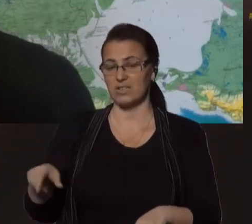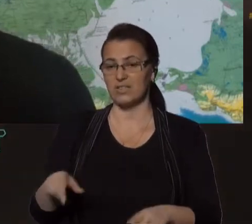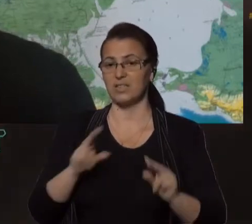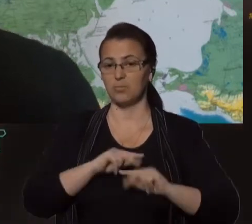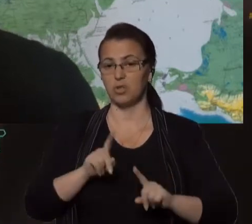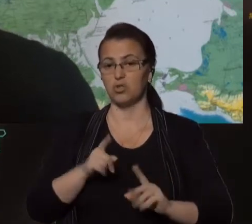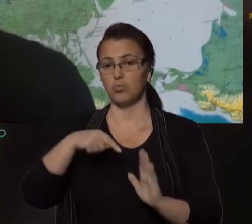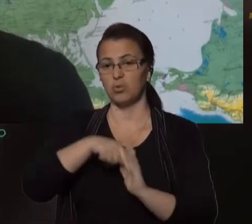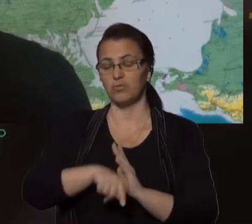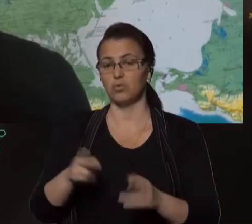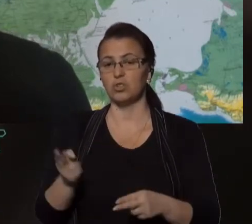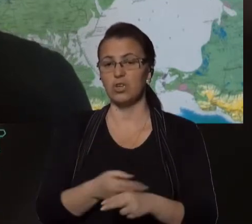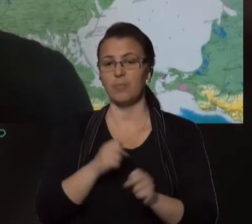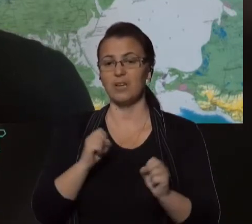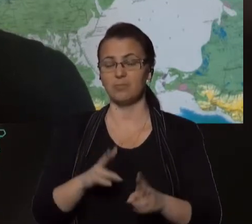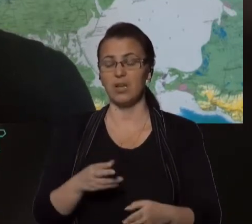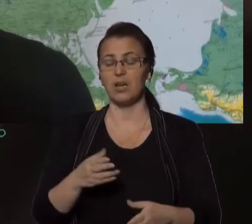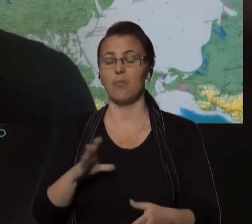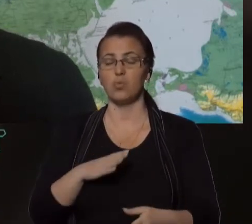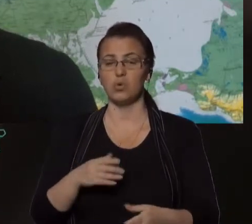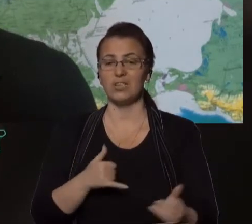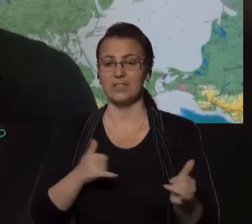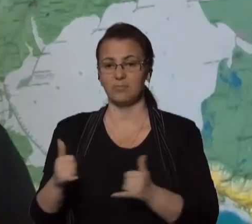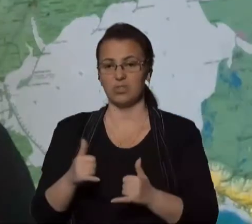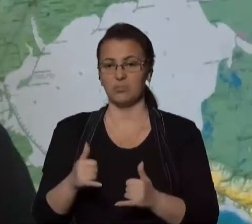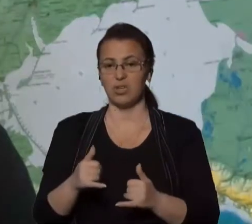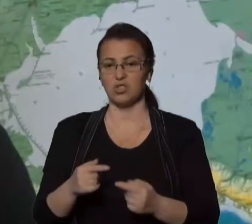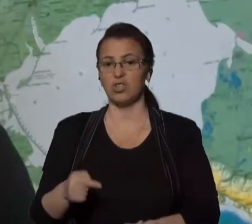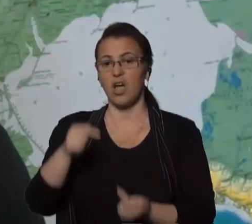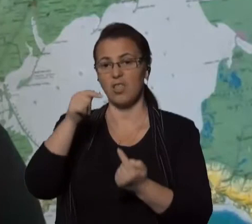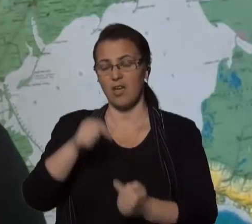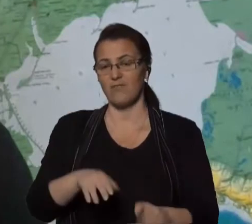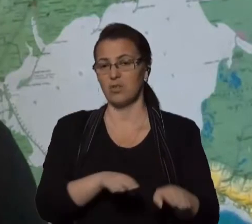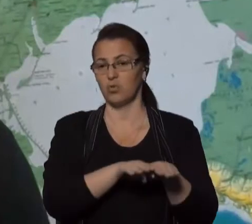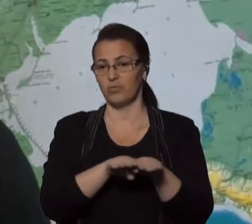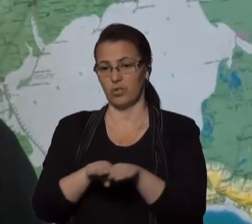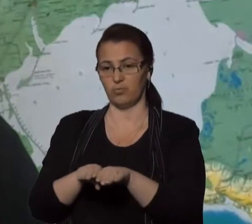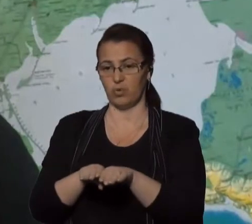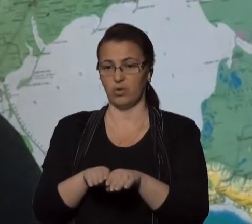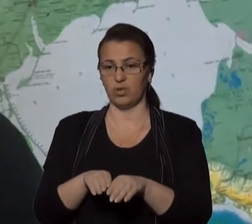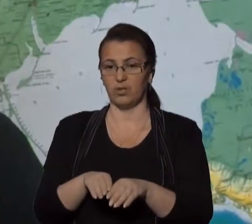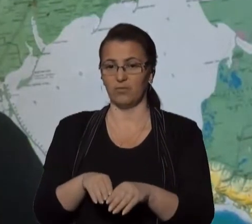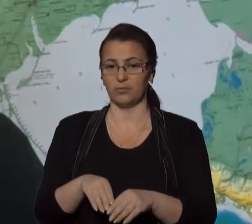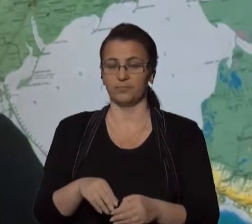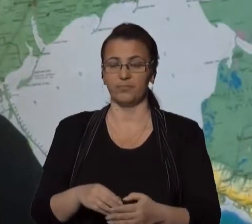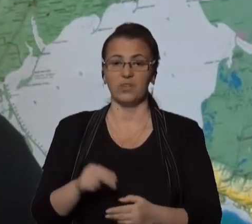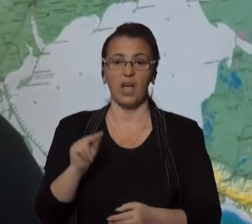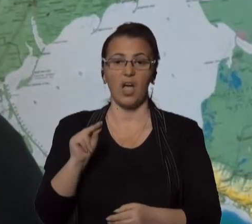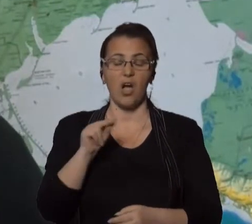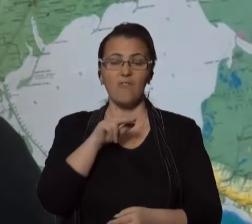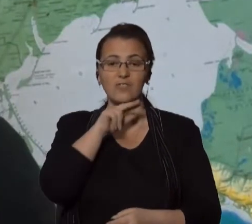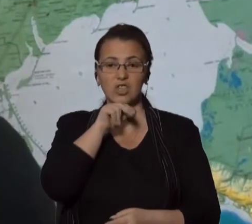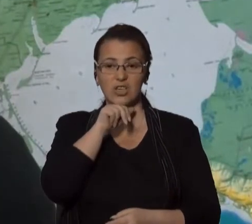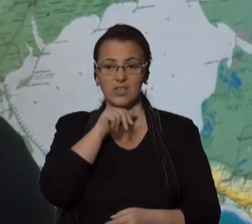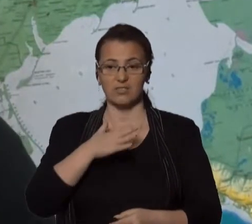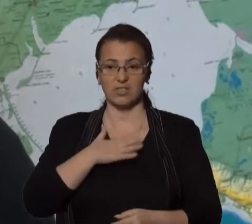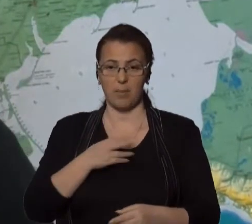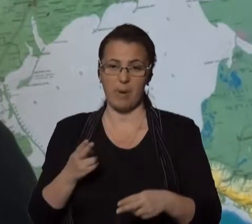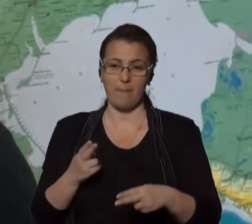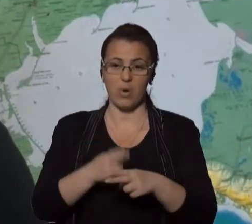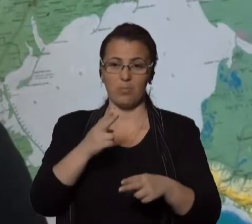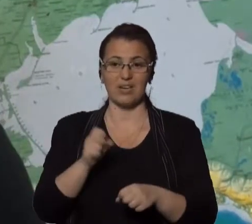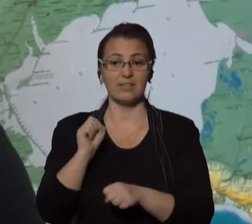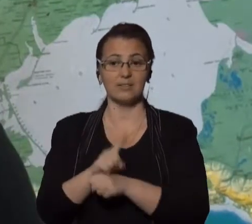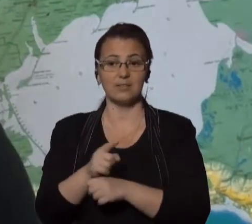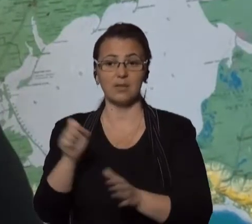безпека була забезпечена на відповідному рівні. Буквально на днях в Чернівцях ми попередили замовне